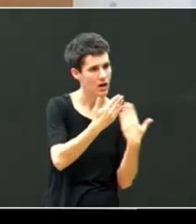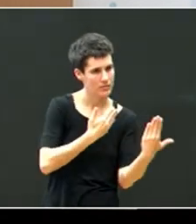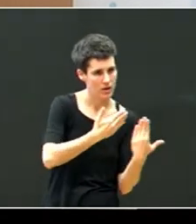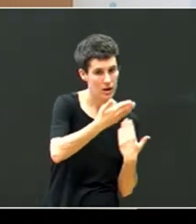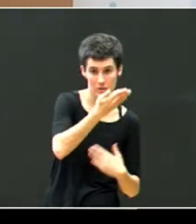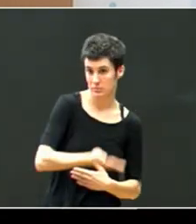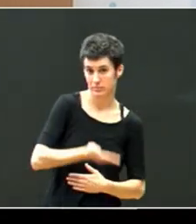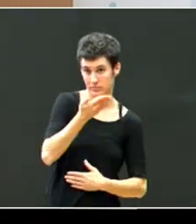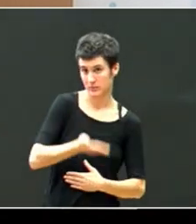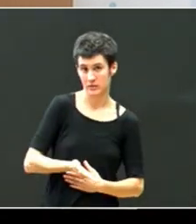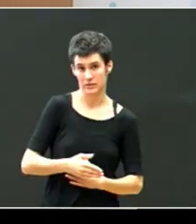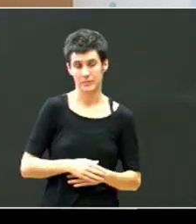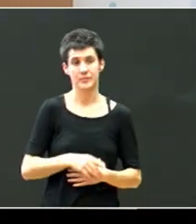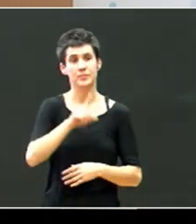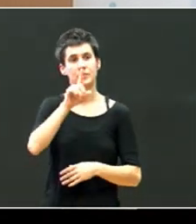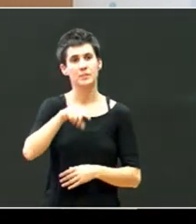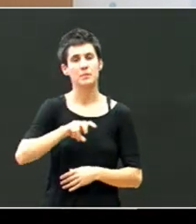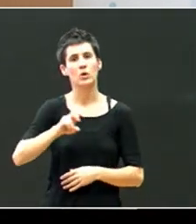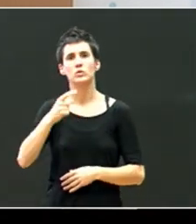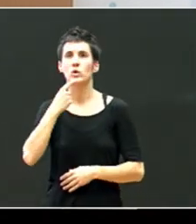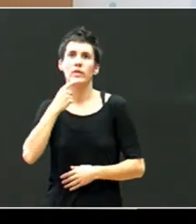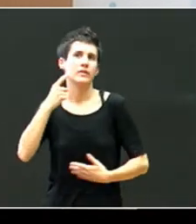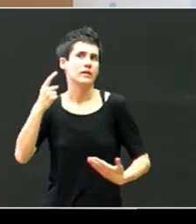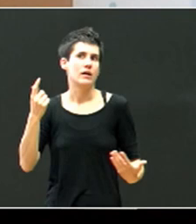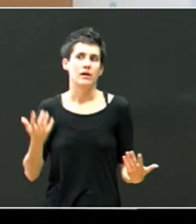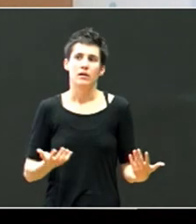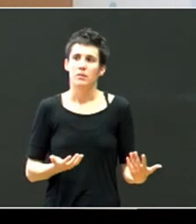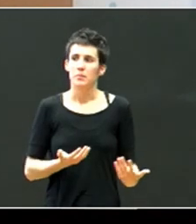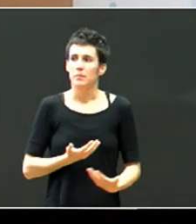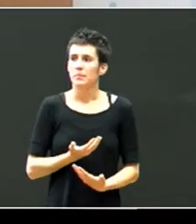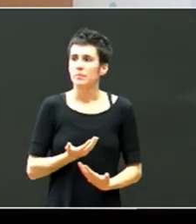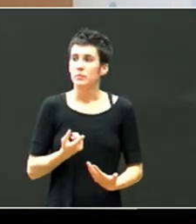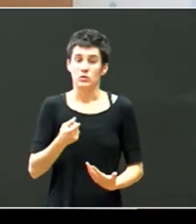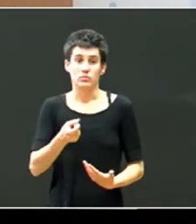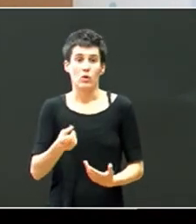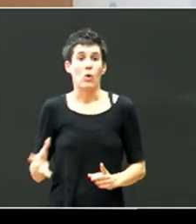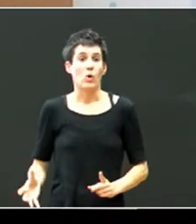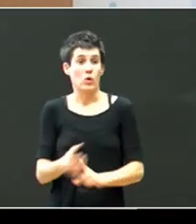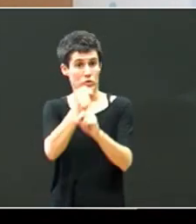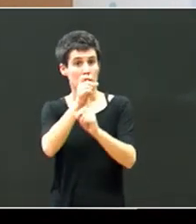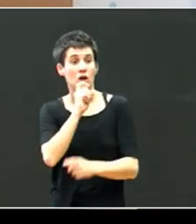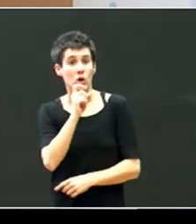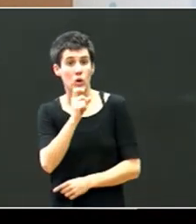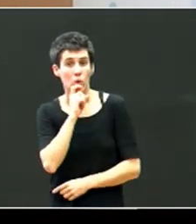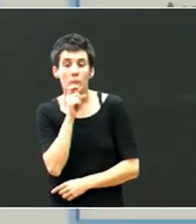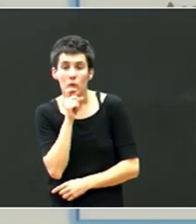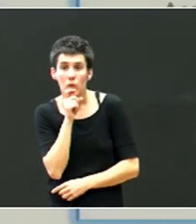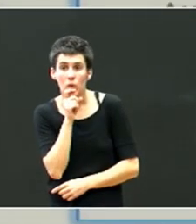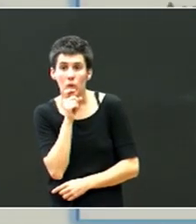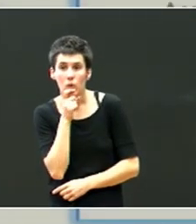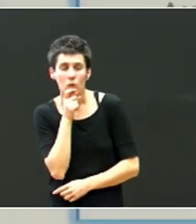oso importantea. Eta ipatzeko tan beste bat, ba, hori nola lortzen da, ba hori, banakako uneak